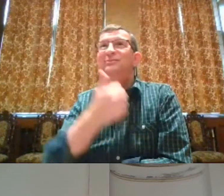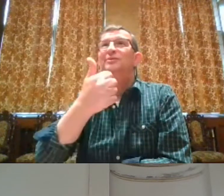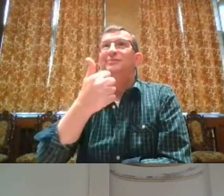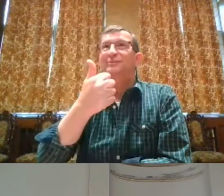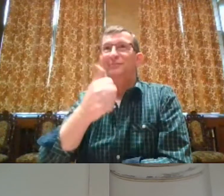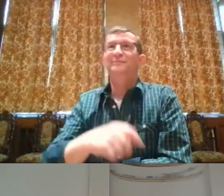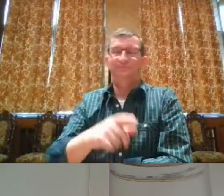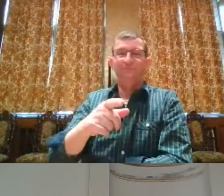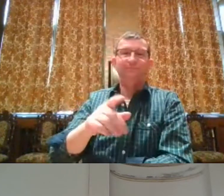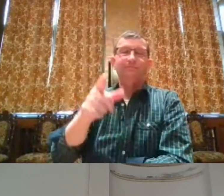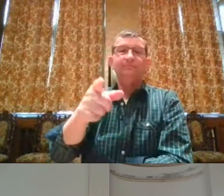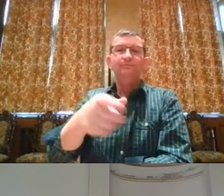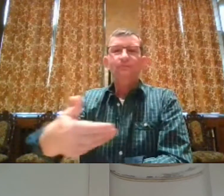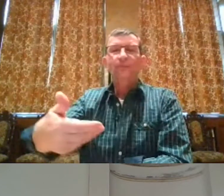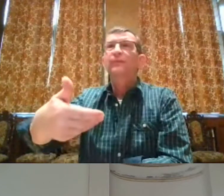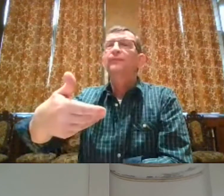Ja.